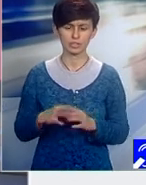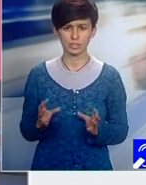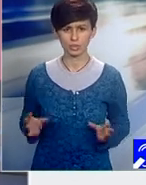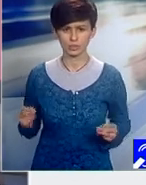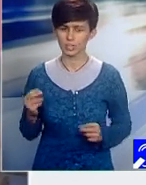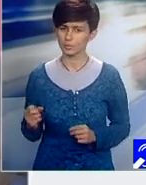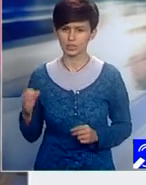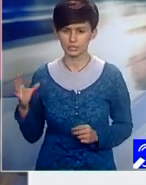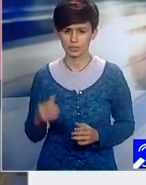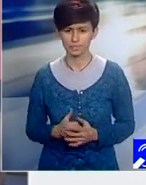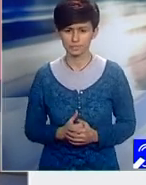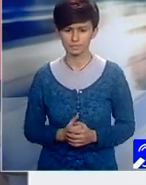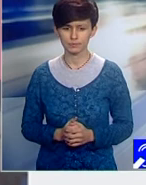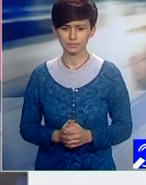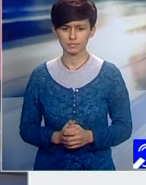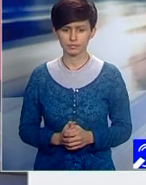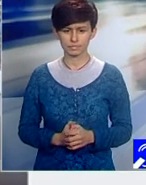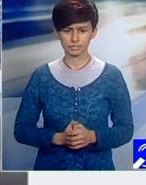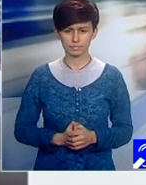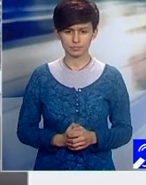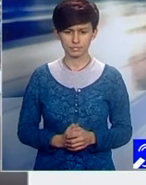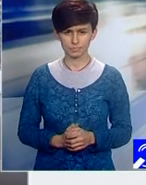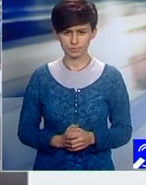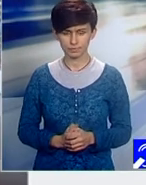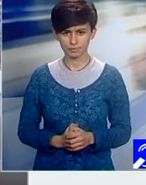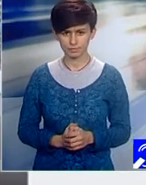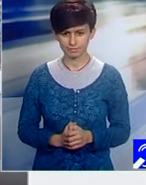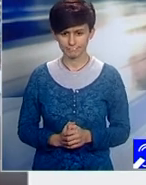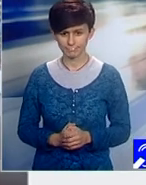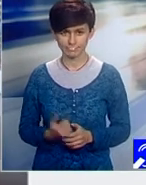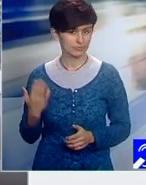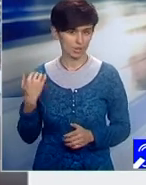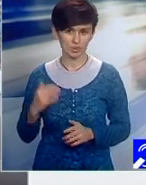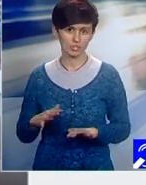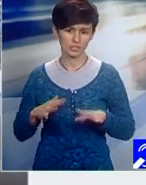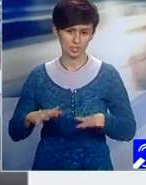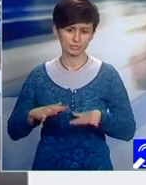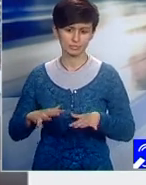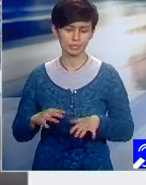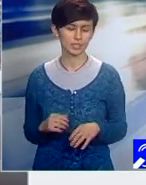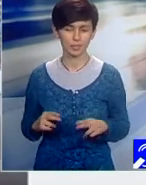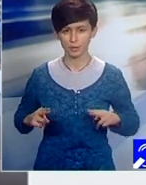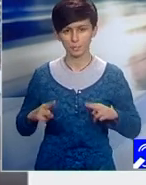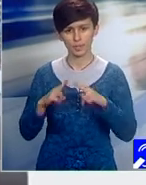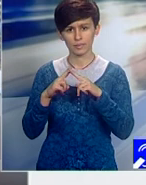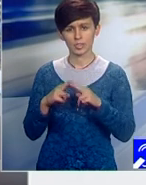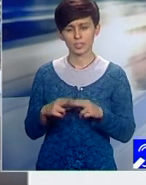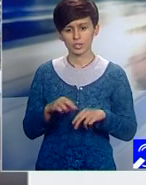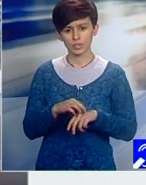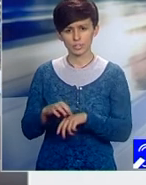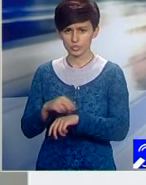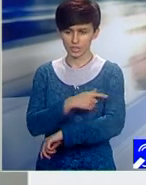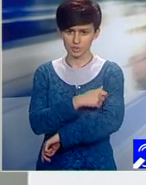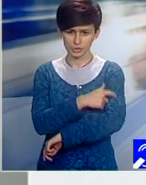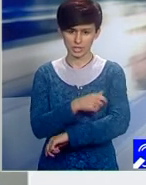domnule doctor! Și dumneavoastră și telespectatorilor. Cutremur. La vârful conducării spitalelor, cel puțin